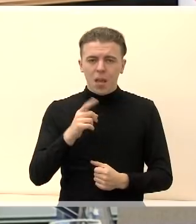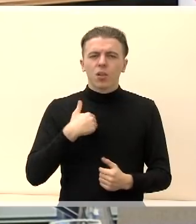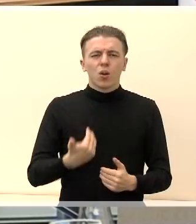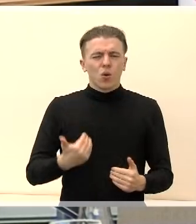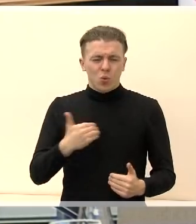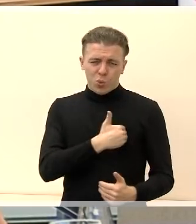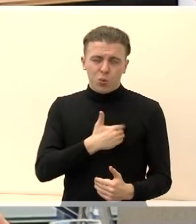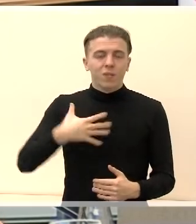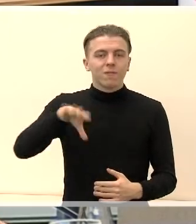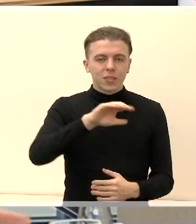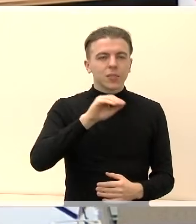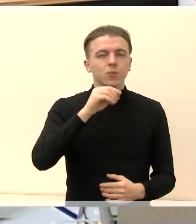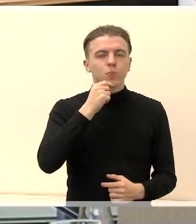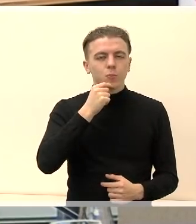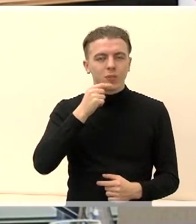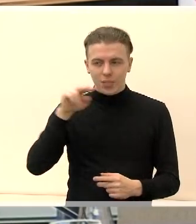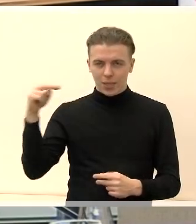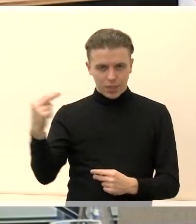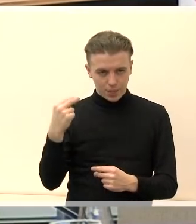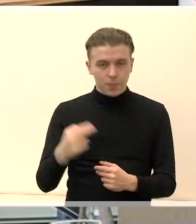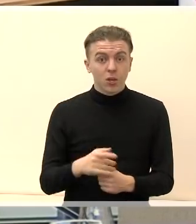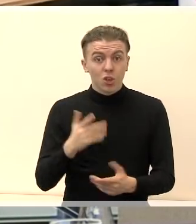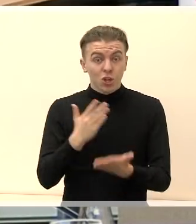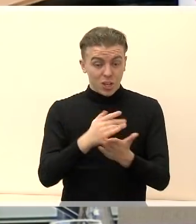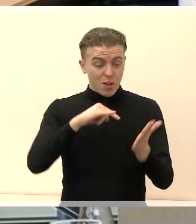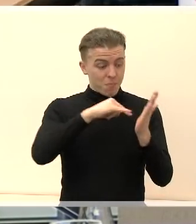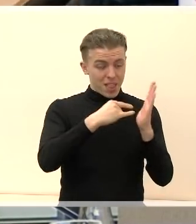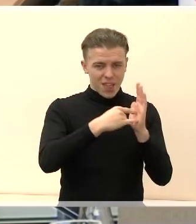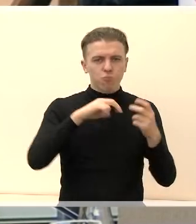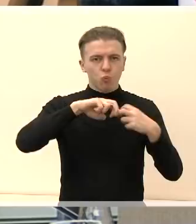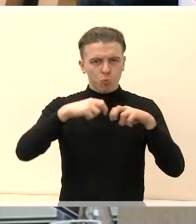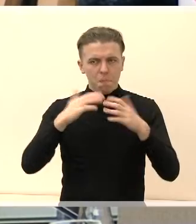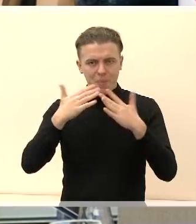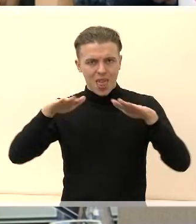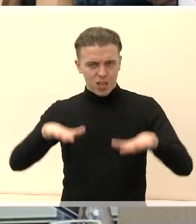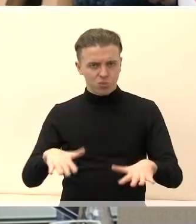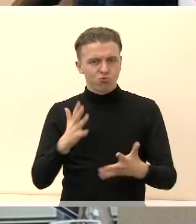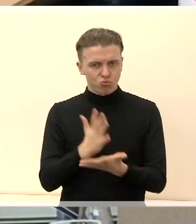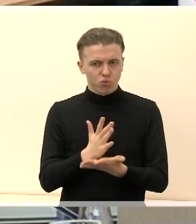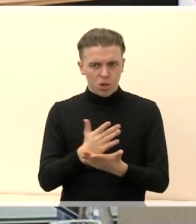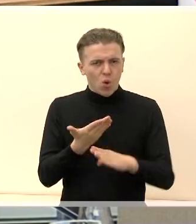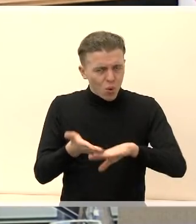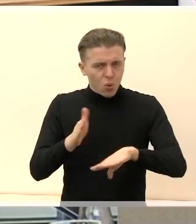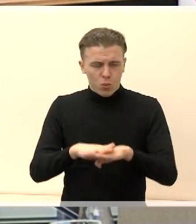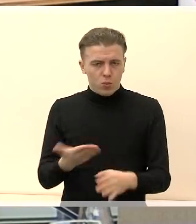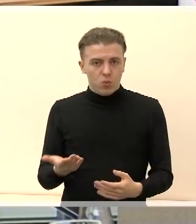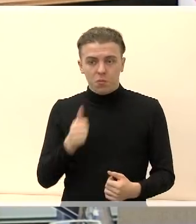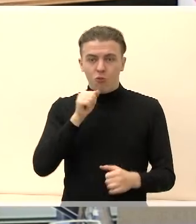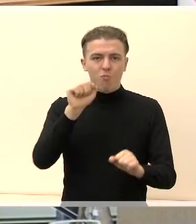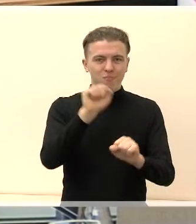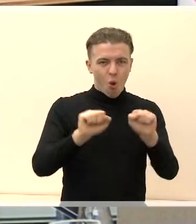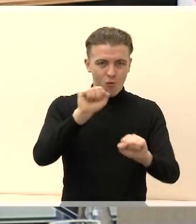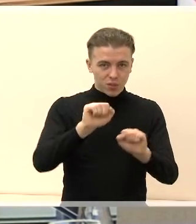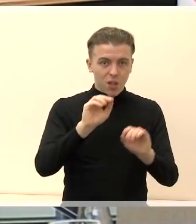žmonių, kad planavimo problemos mieste yra tikrai kažkaip tai keistai sudėtingos, kai plovyklos